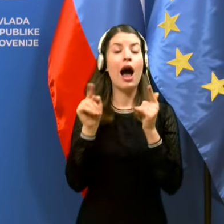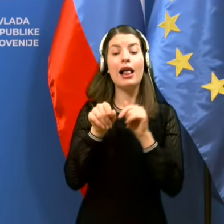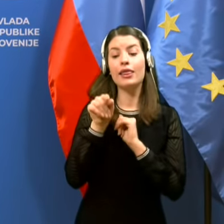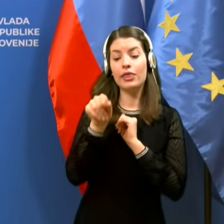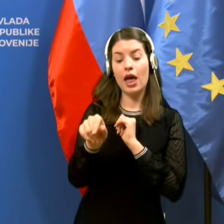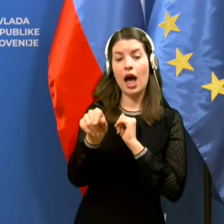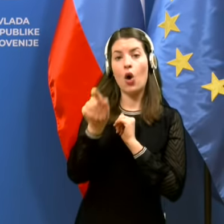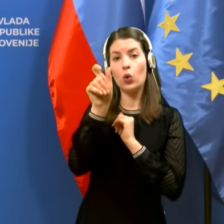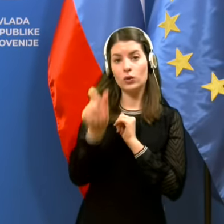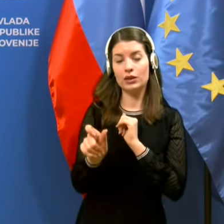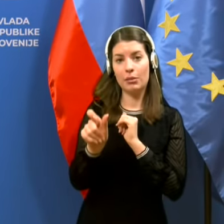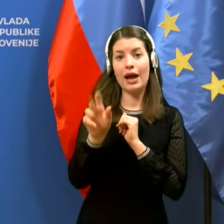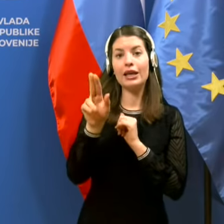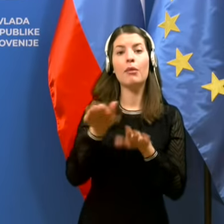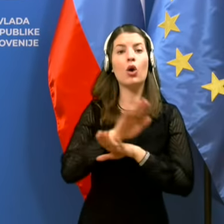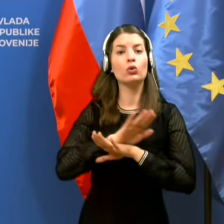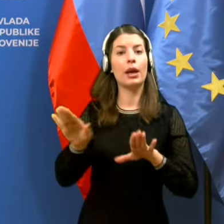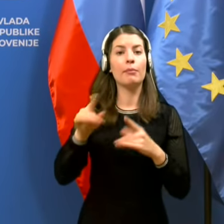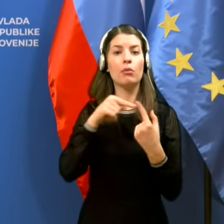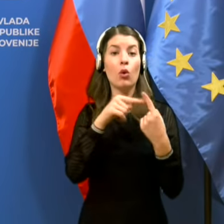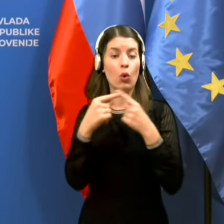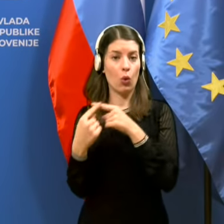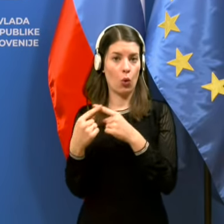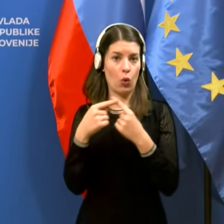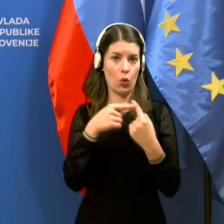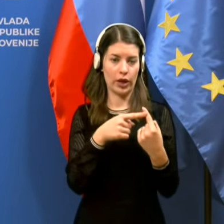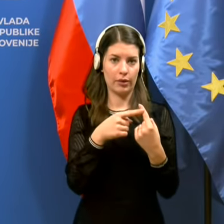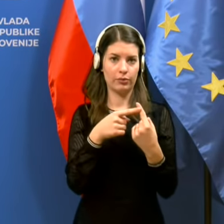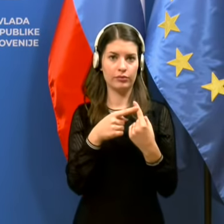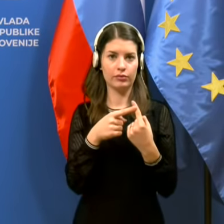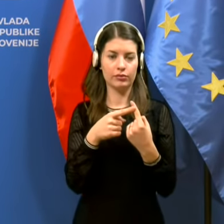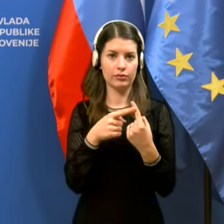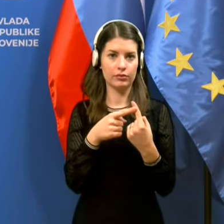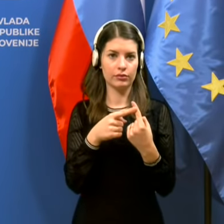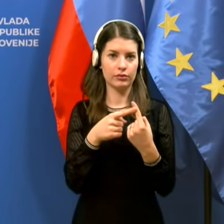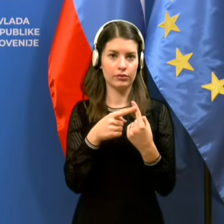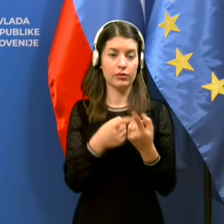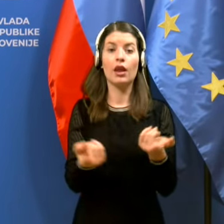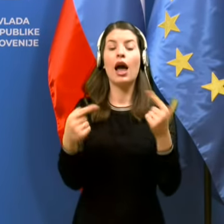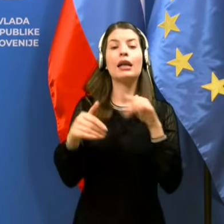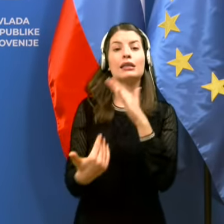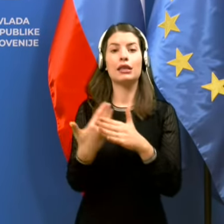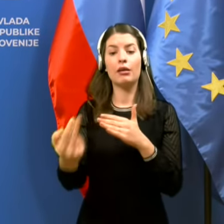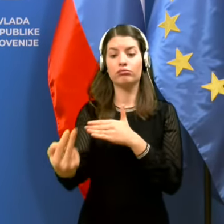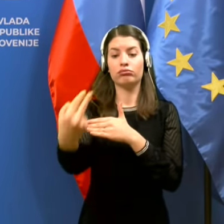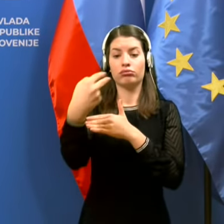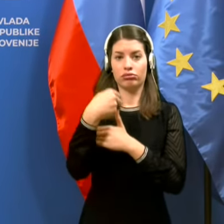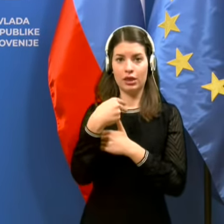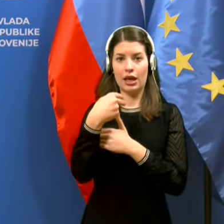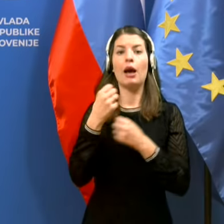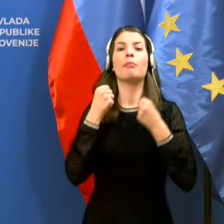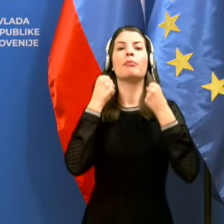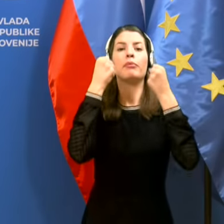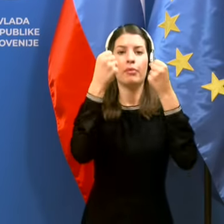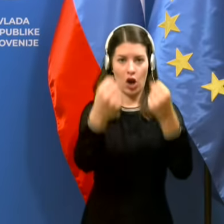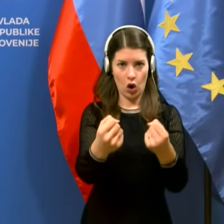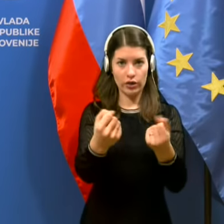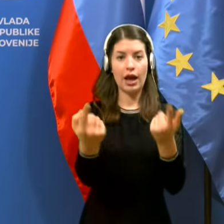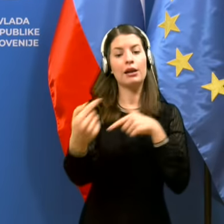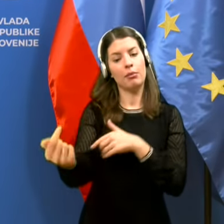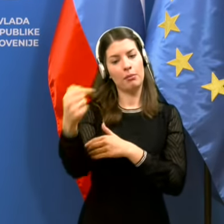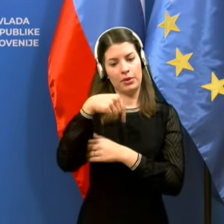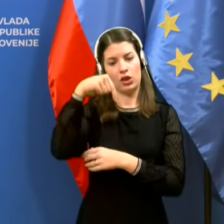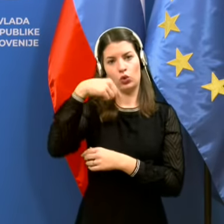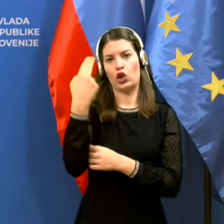oseba izvršuje oziroma jih ima ali za prečkanje, se pravi, transitiranje Slovenije ali za prihodno